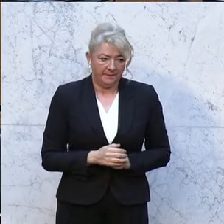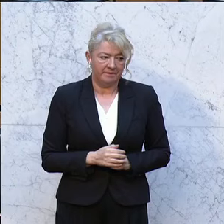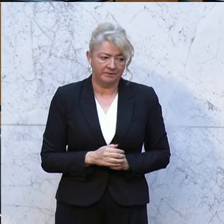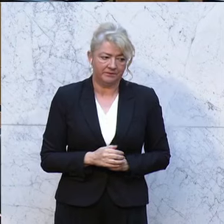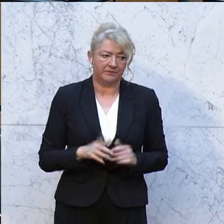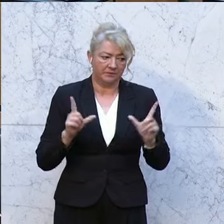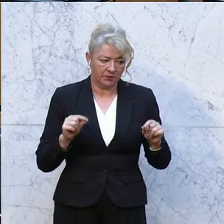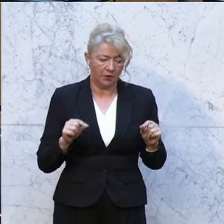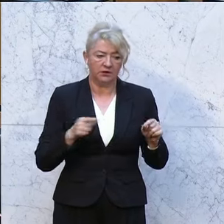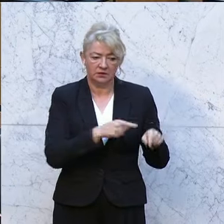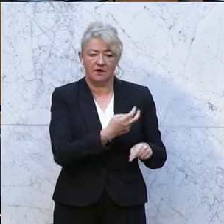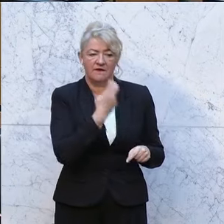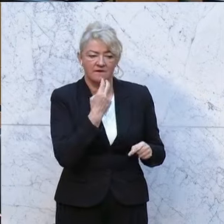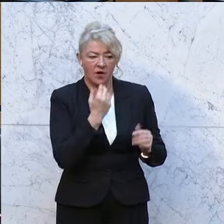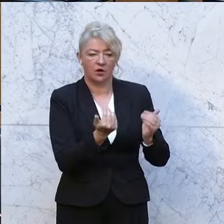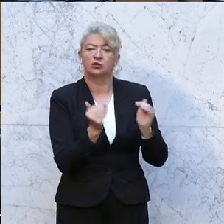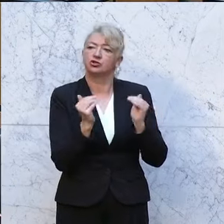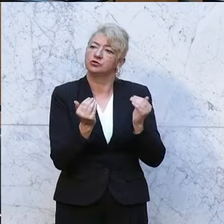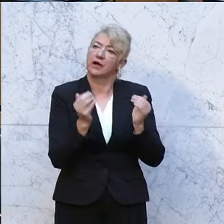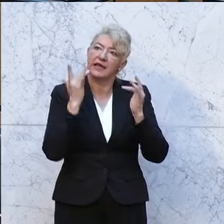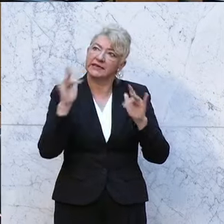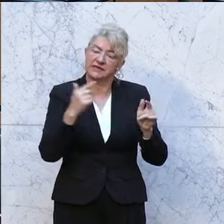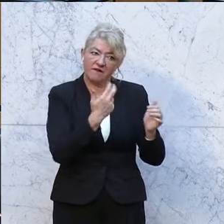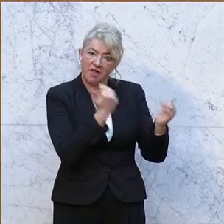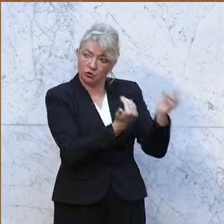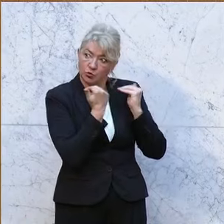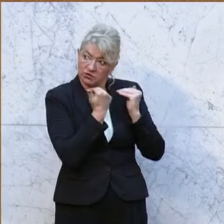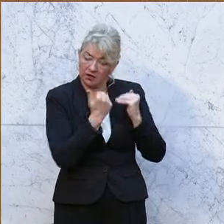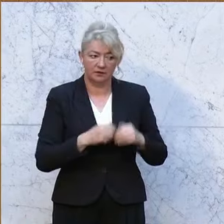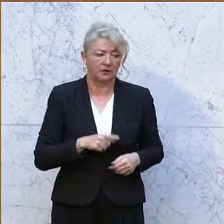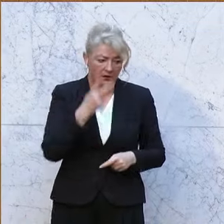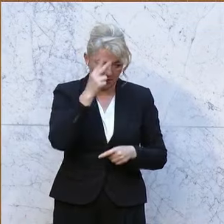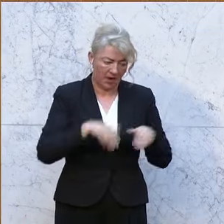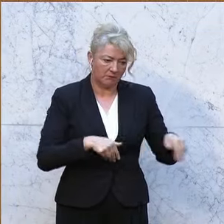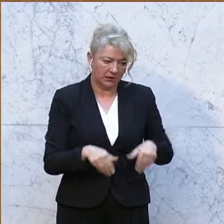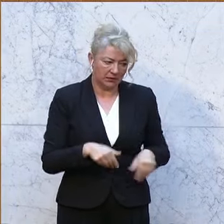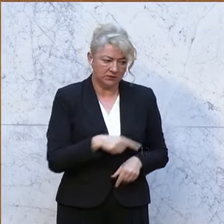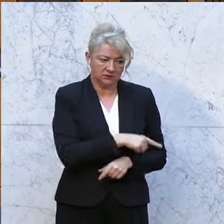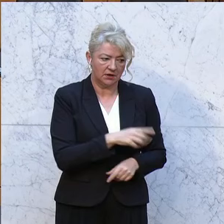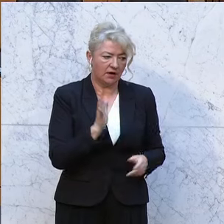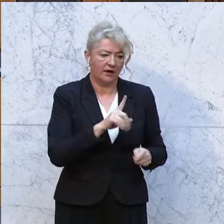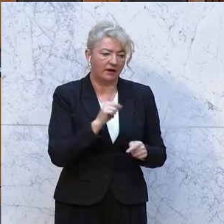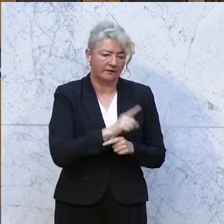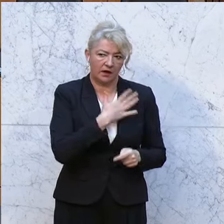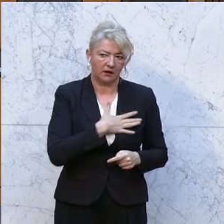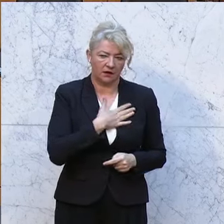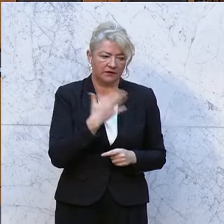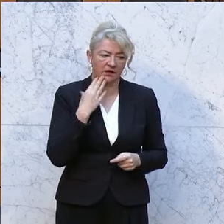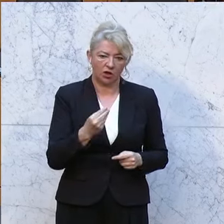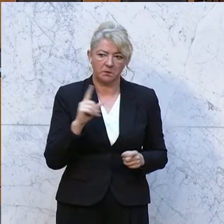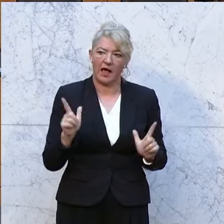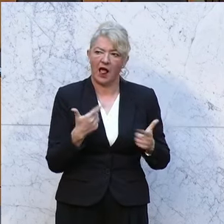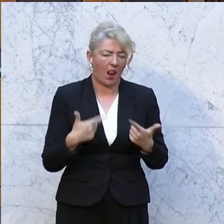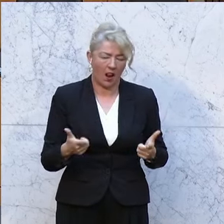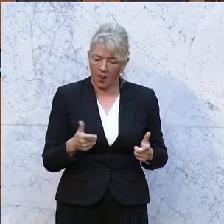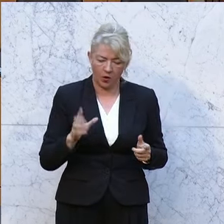Das Erste, sie wollen uns vor der Hitze beschützen. Herr Minister dreht eines seiner grauenhaft geschmacklosen Videos,